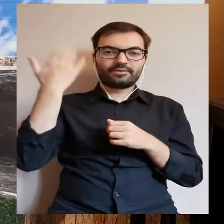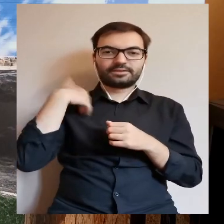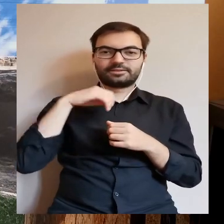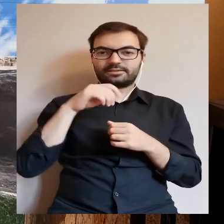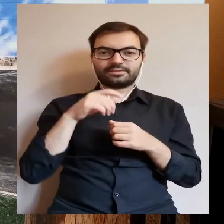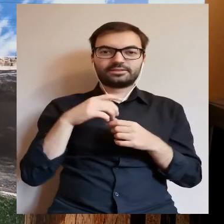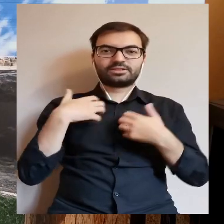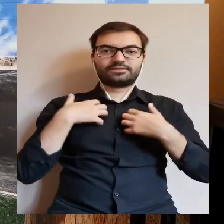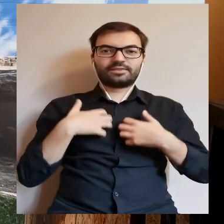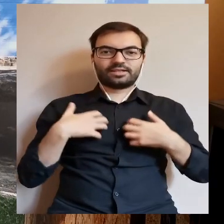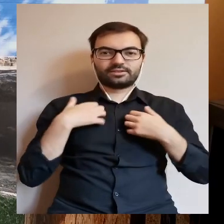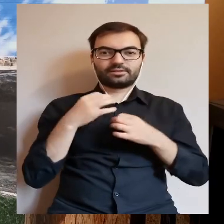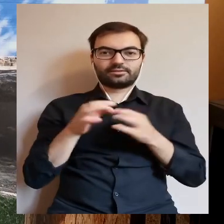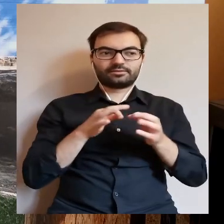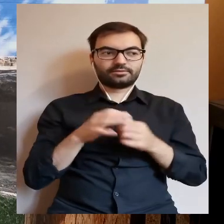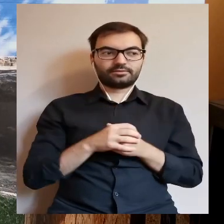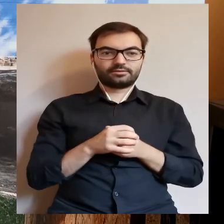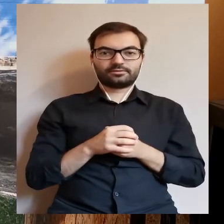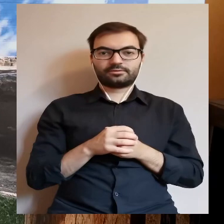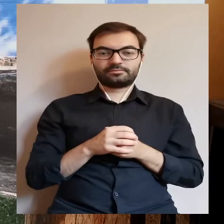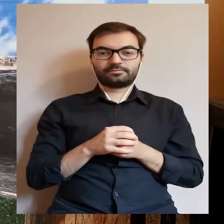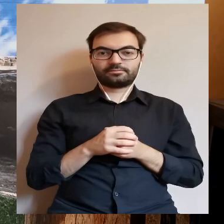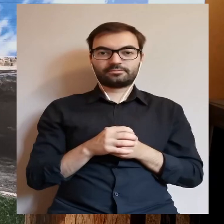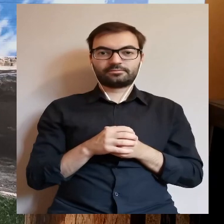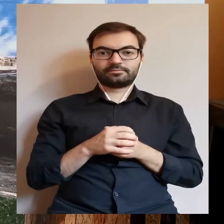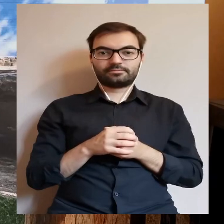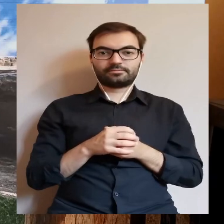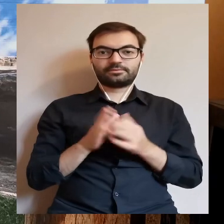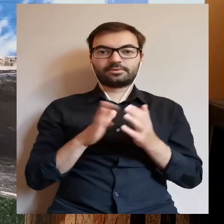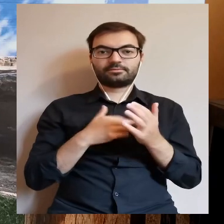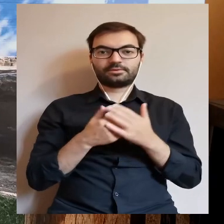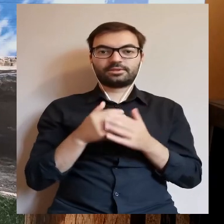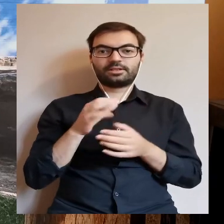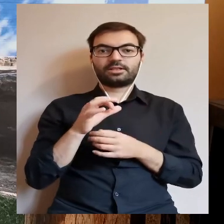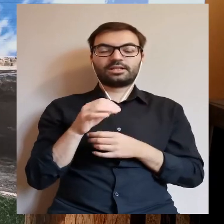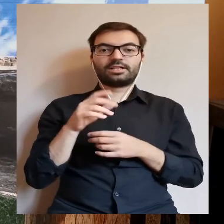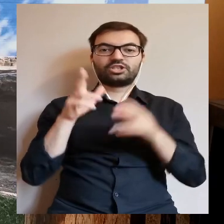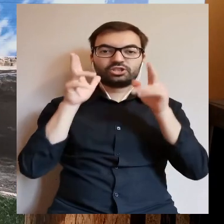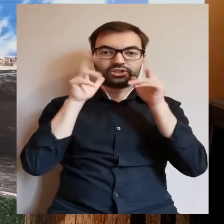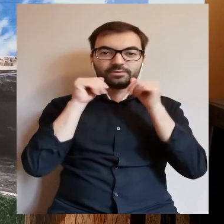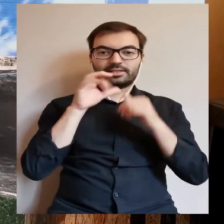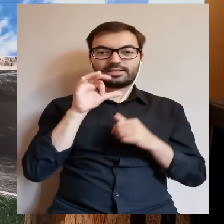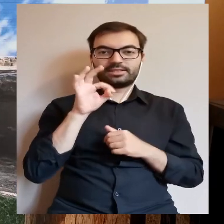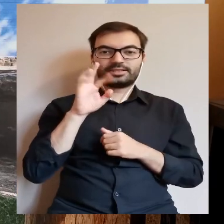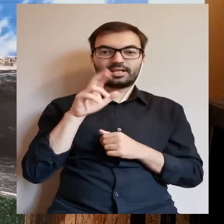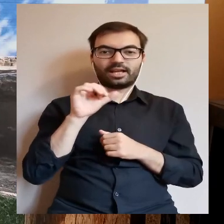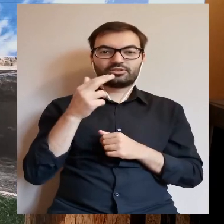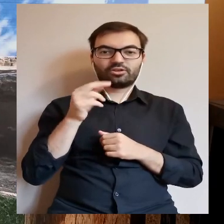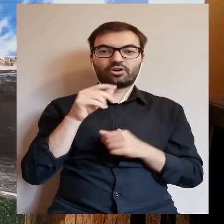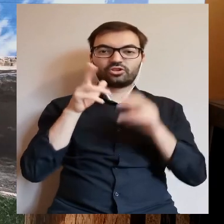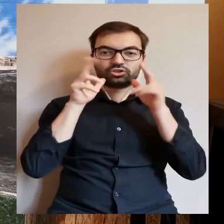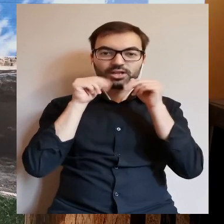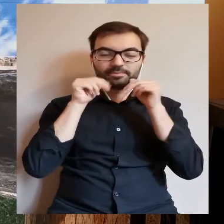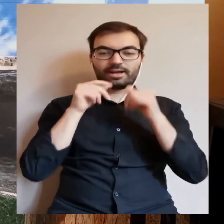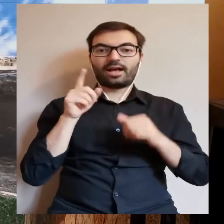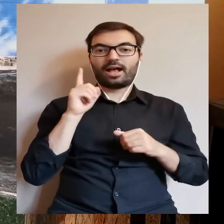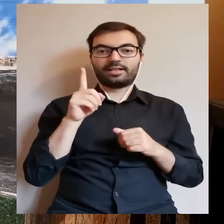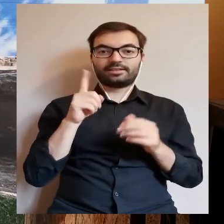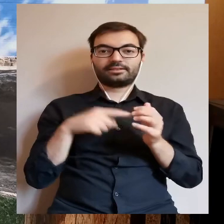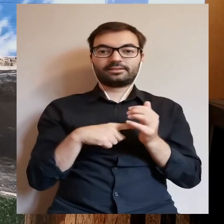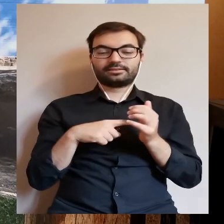stworzeń. w tym przypadku była to strasna żaba, jakby powiedział Gałczyński.